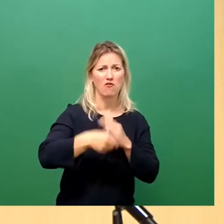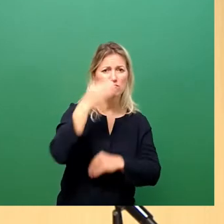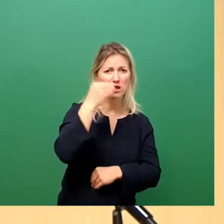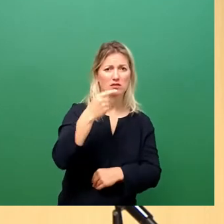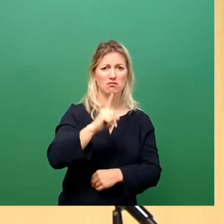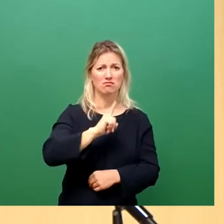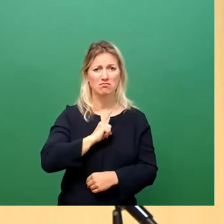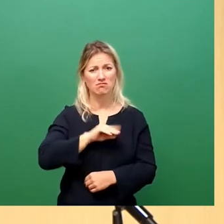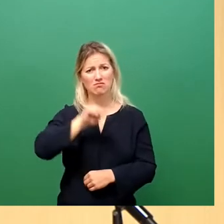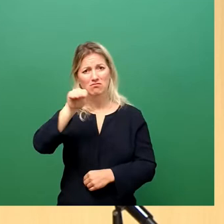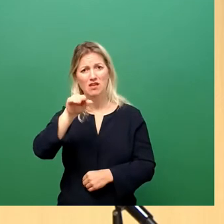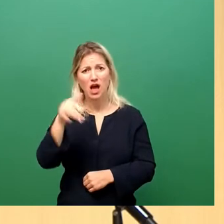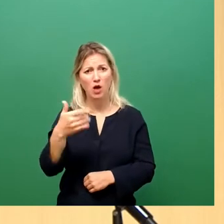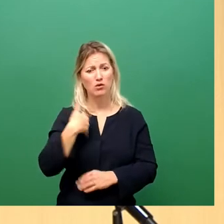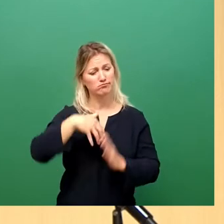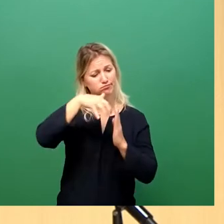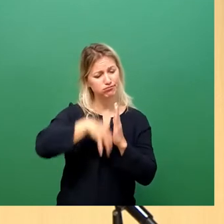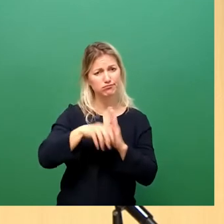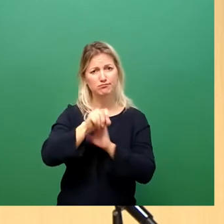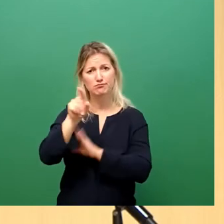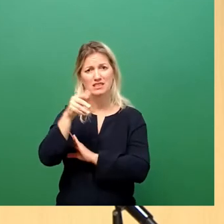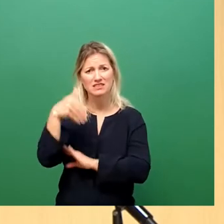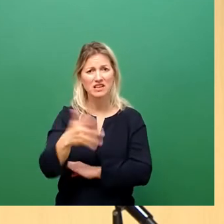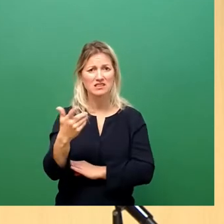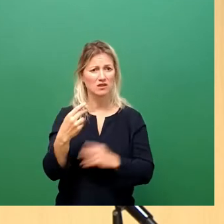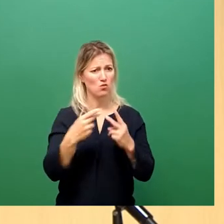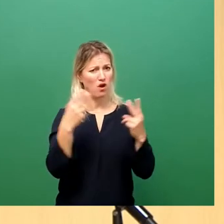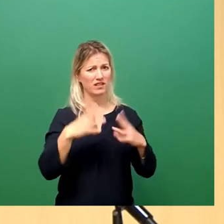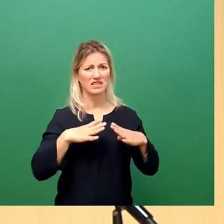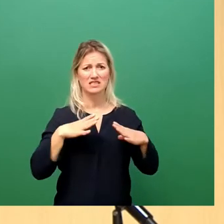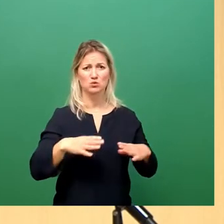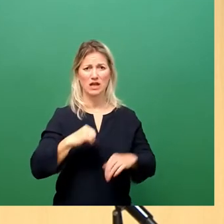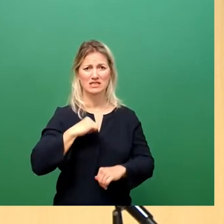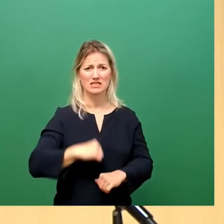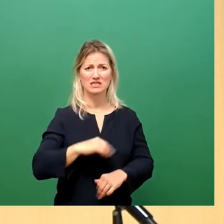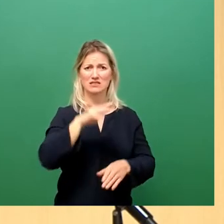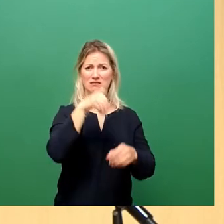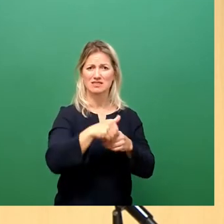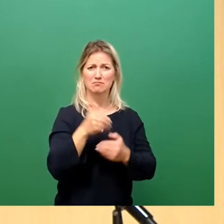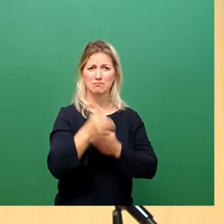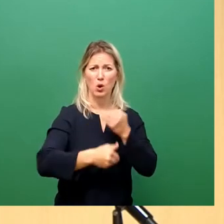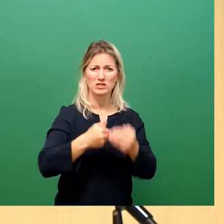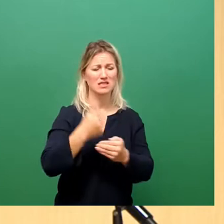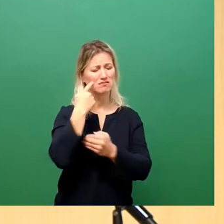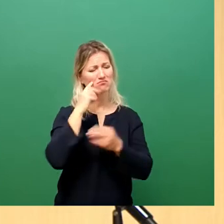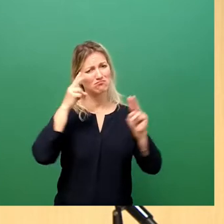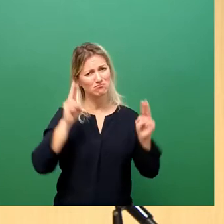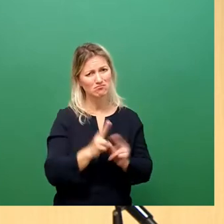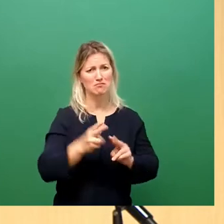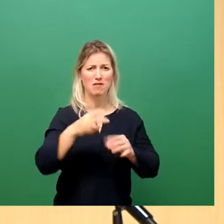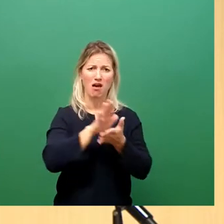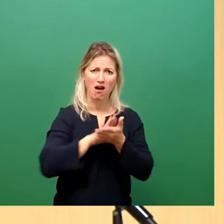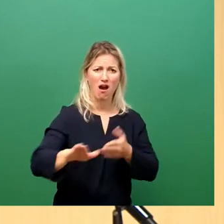wo wir nochmal Schreiben geschickt haben, die Prozesse im öffentlichen Gesundheitsdienst deutlich zu vereinfachen, sind